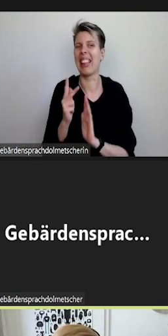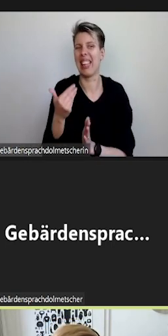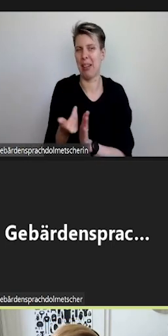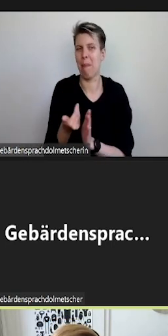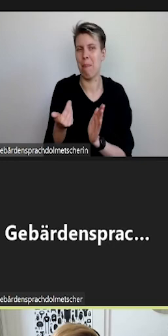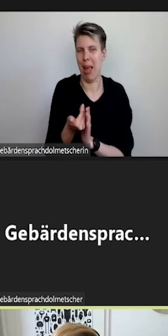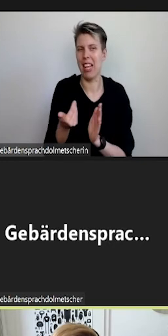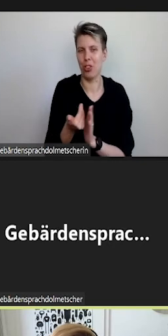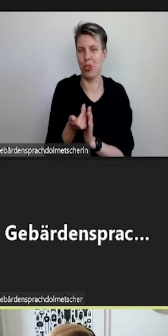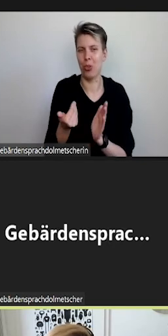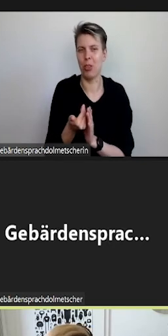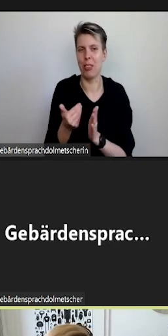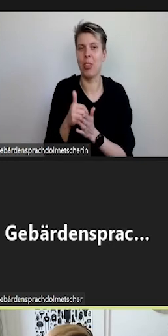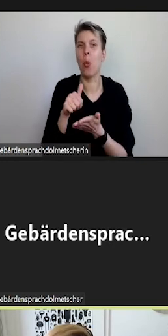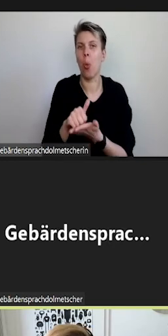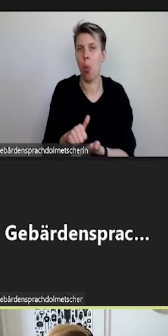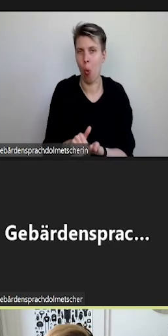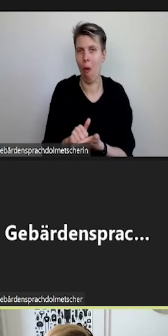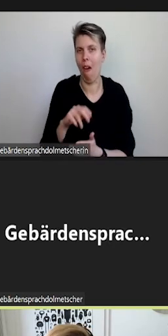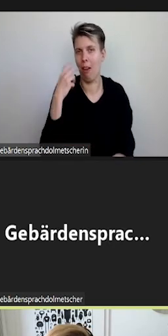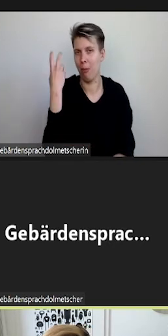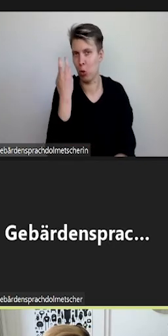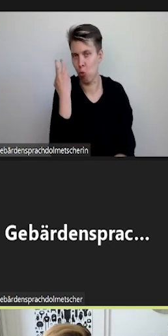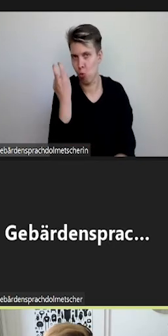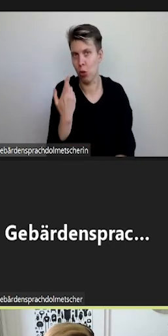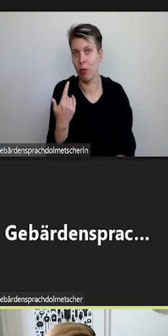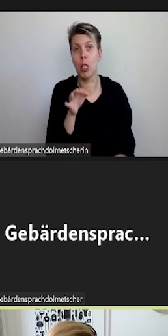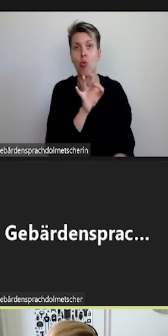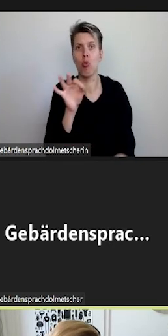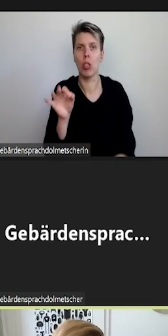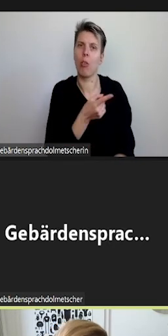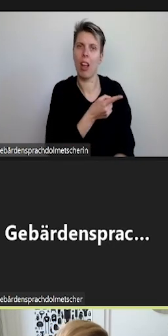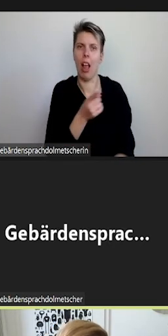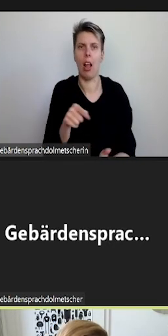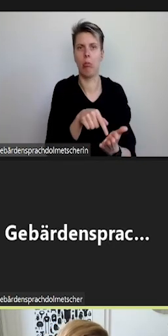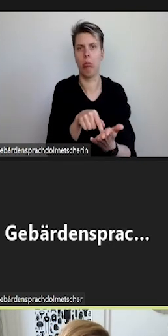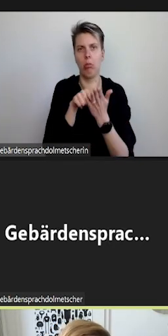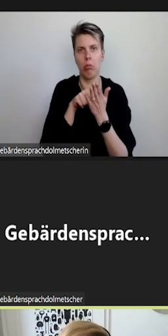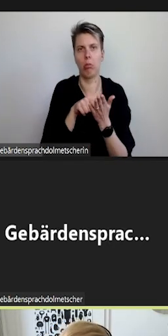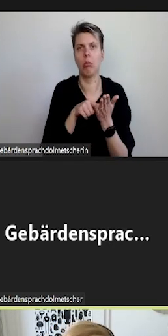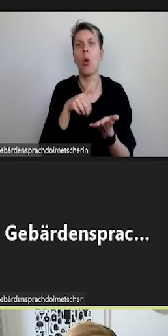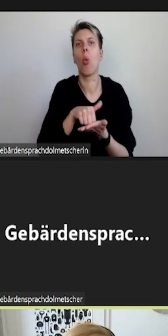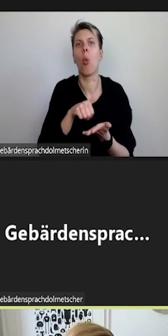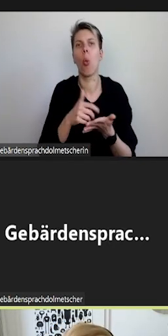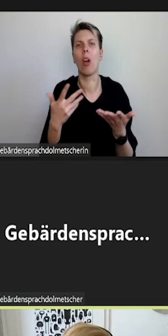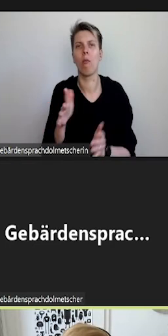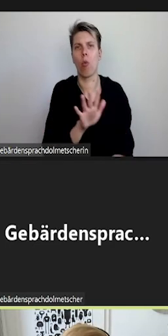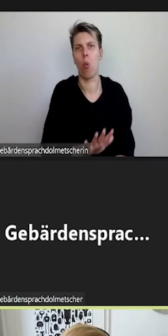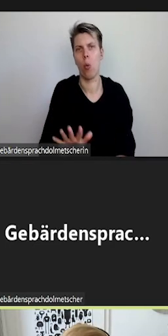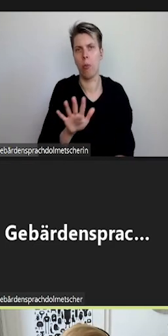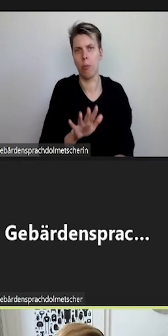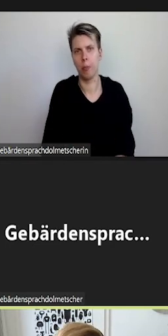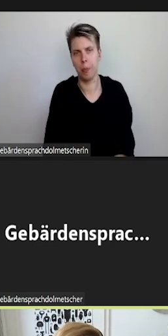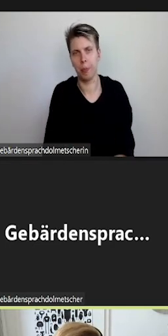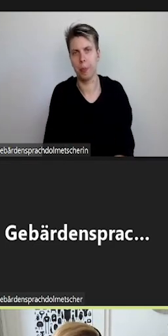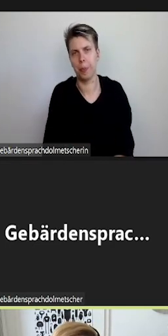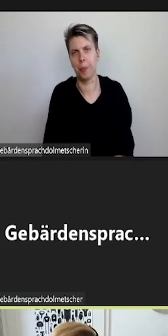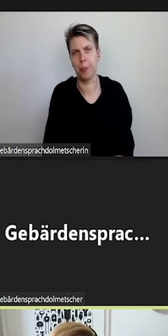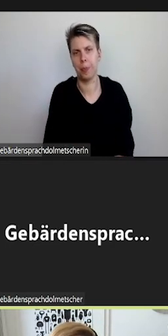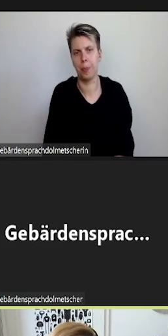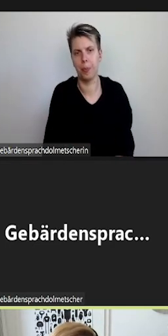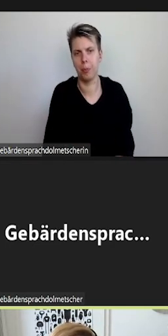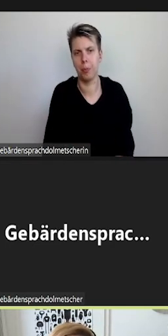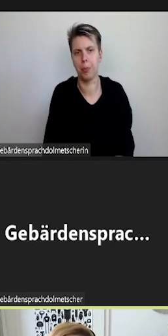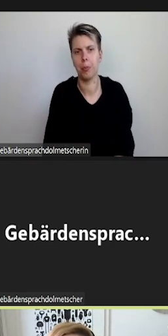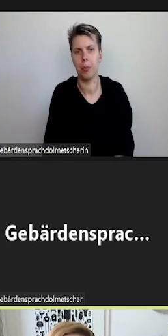aufgeführt ist, werden alle vorhandenen Standorte angezeigt, an denen Drucker aufbesucht werden können. Das heißt,